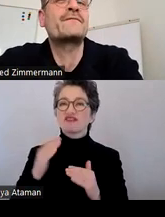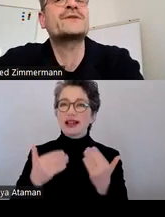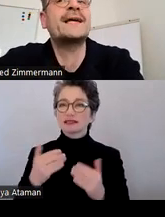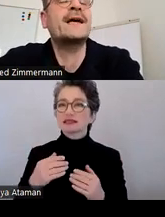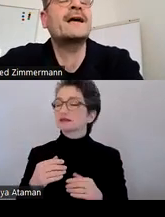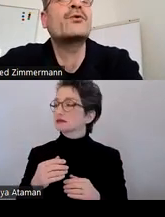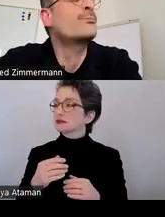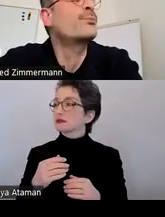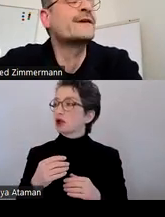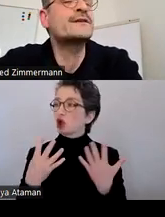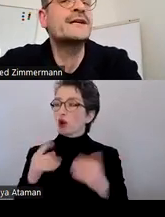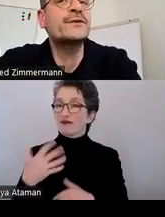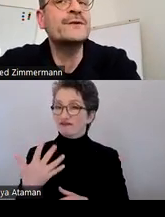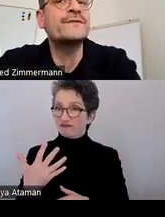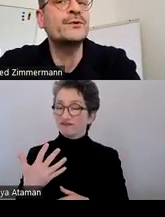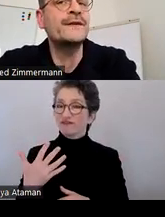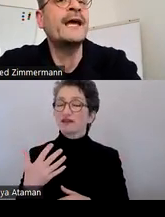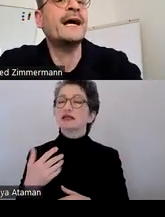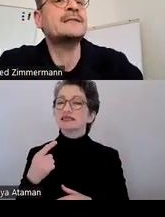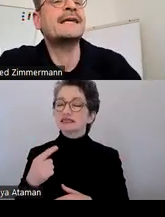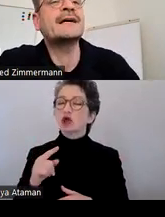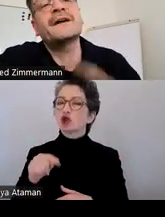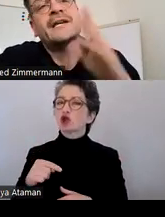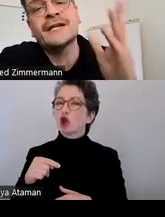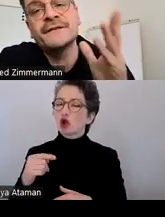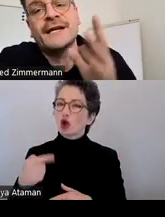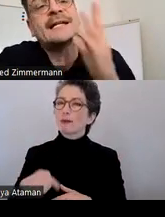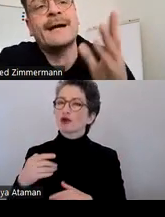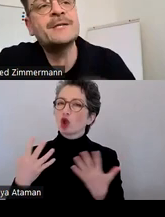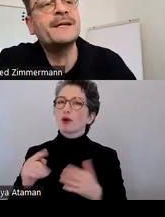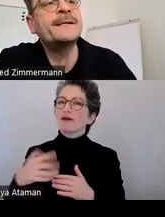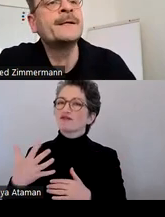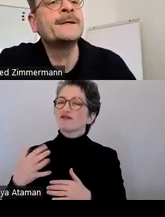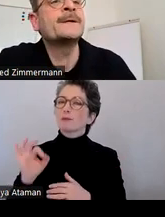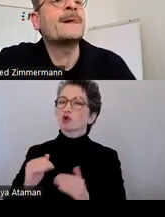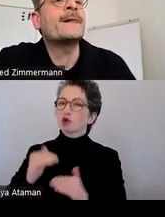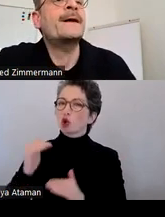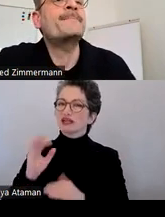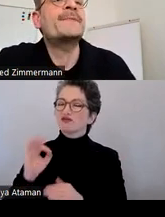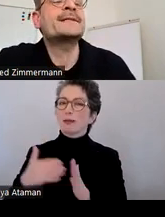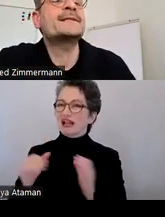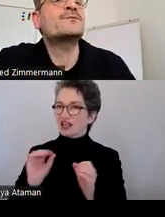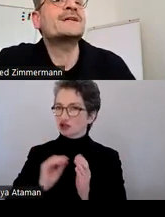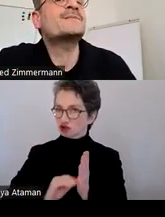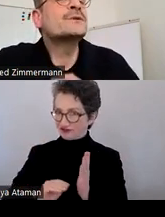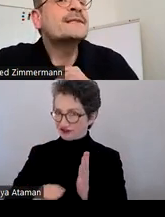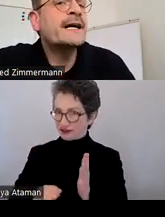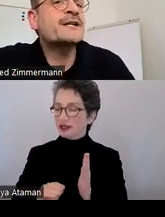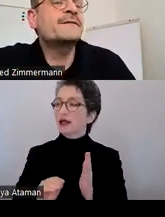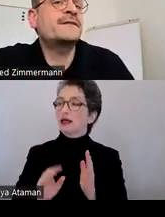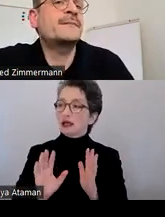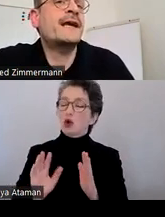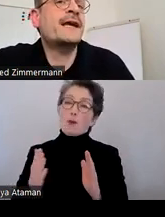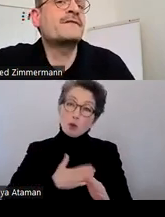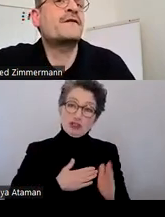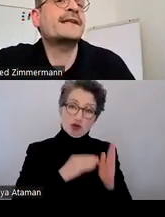,5 Punkt Schriftgröße führt, als barrierefreie Schrift, als Beispiel. Dann ist es so, dass mit unserer